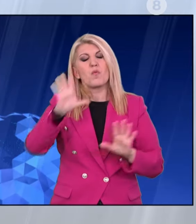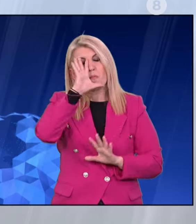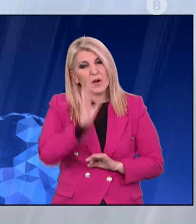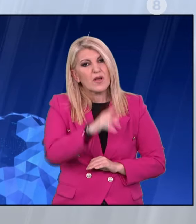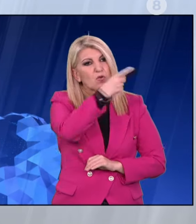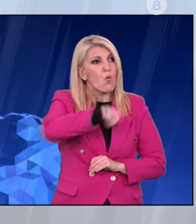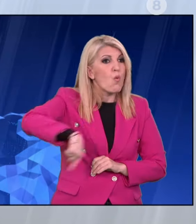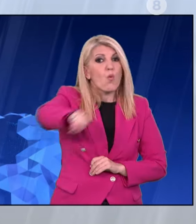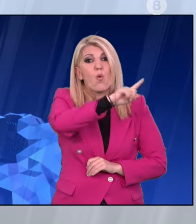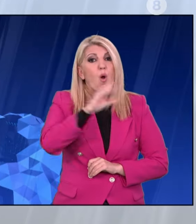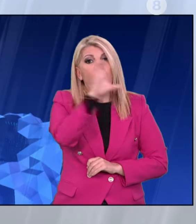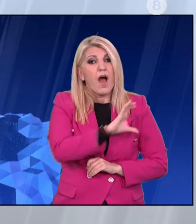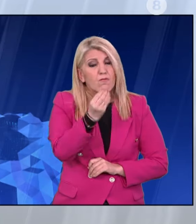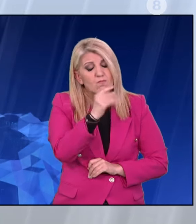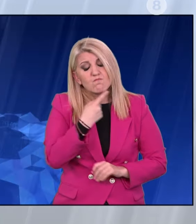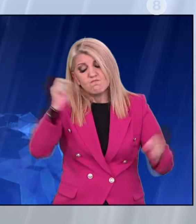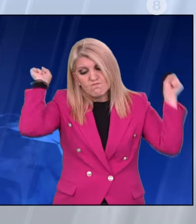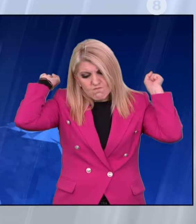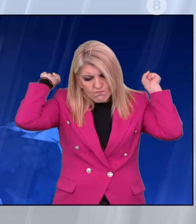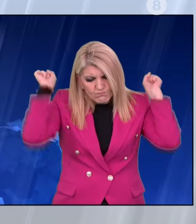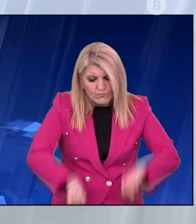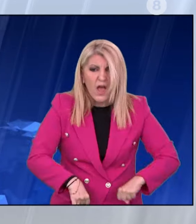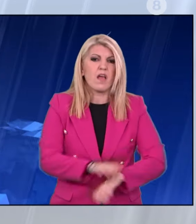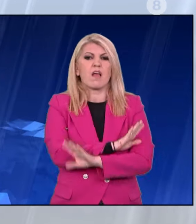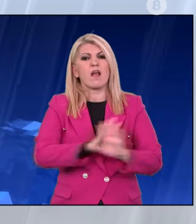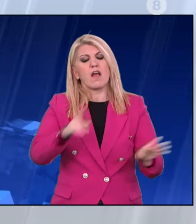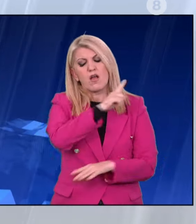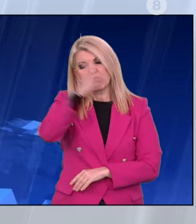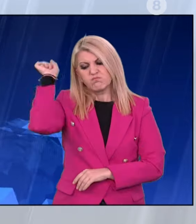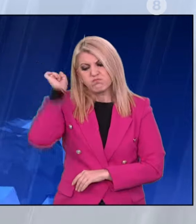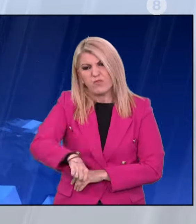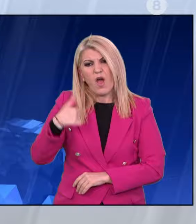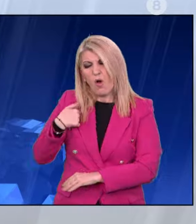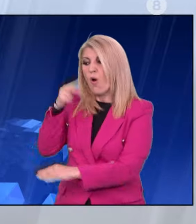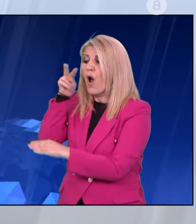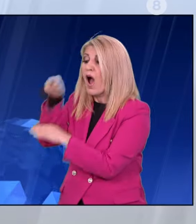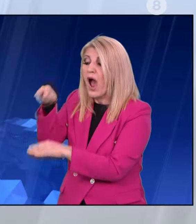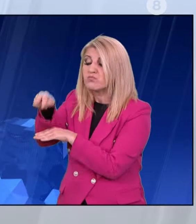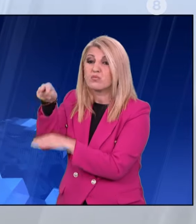Άρα ουσιαστικά θα υποπτεύουν και θα μπορούν να επεβαίνουν και το Ευρωκοινοβούλιο δηλαδή.